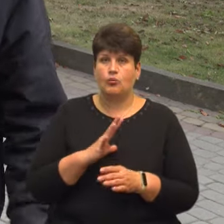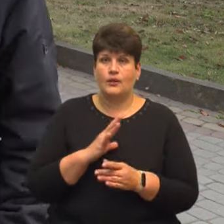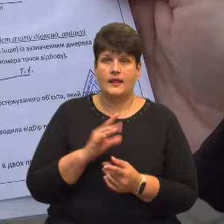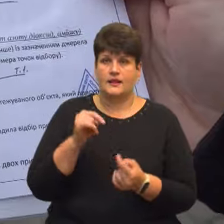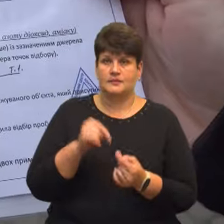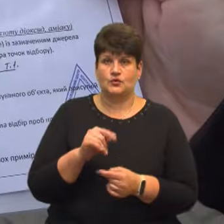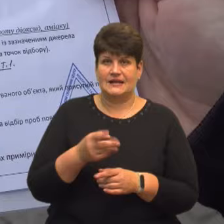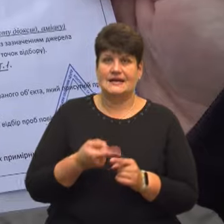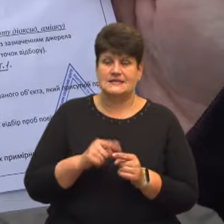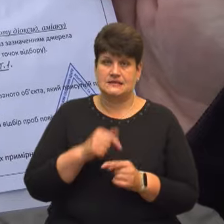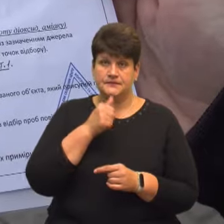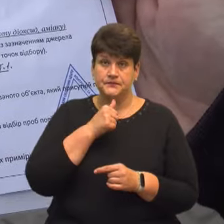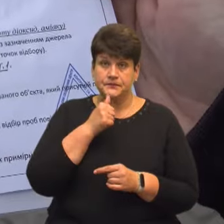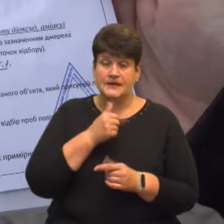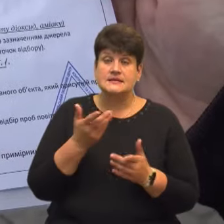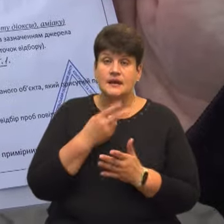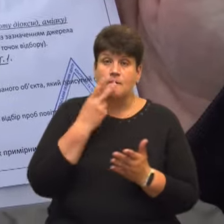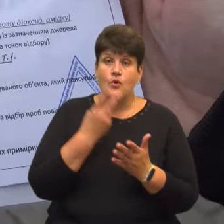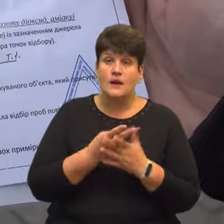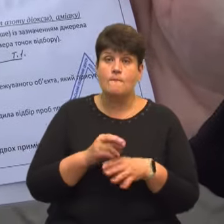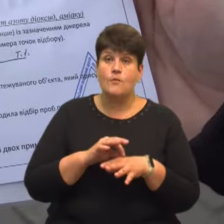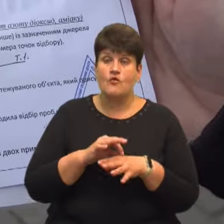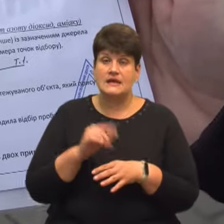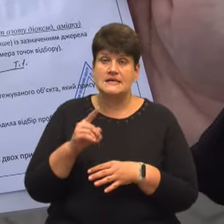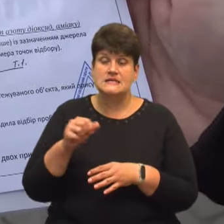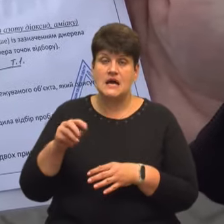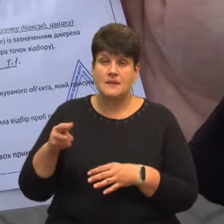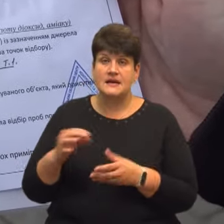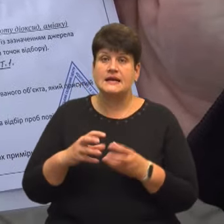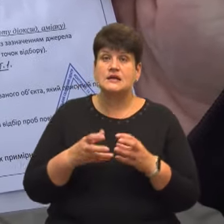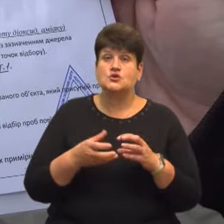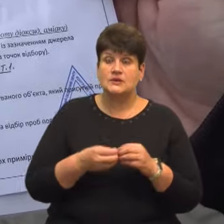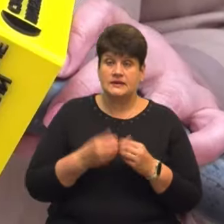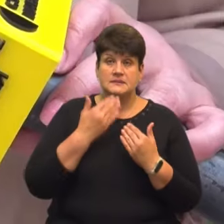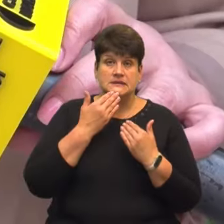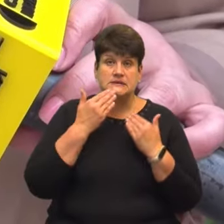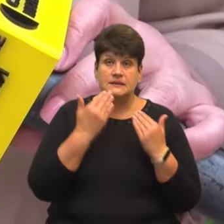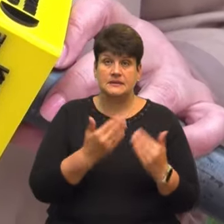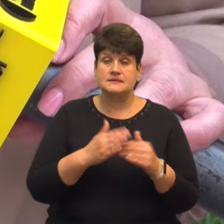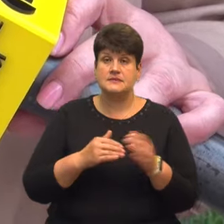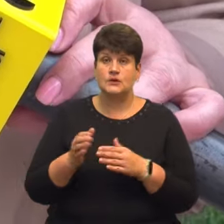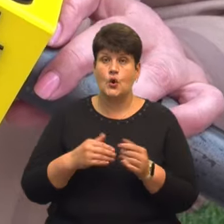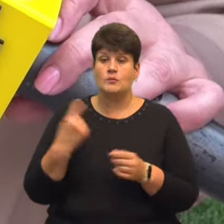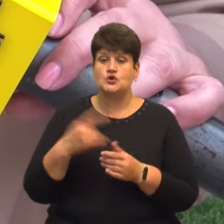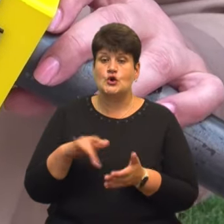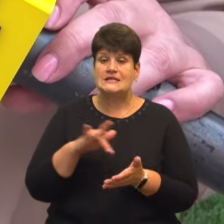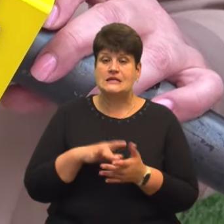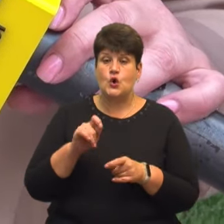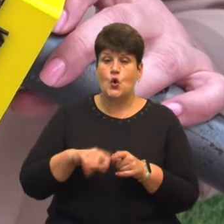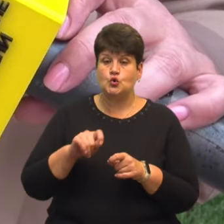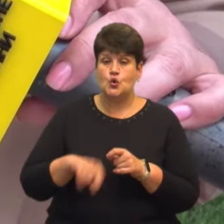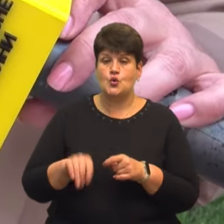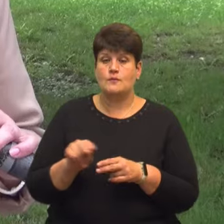За якими показниками проводили заміри та які їх результати, ми запитали фахівців обласного центру контролю та